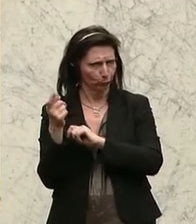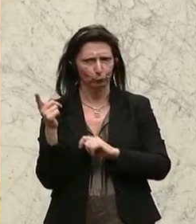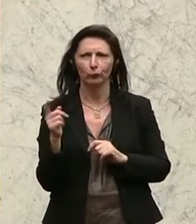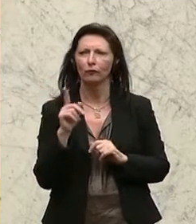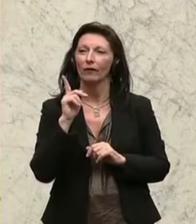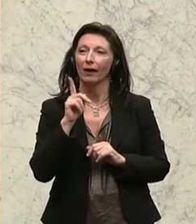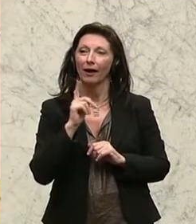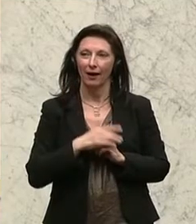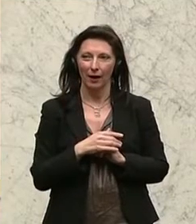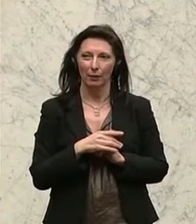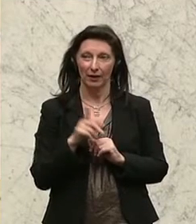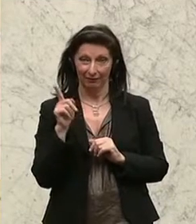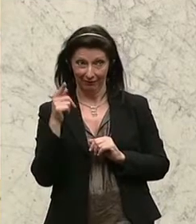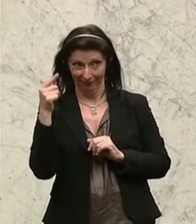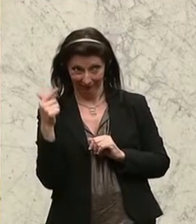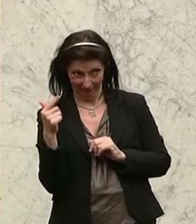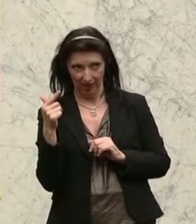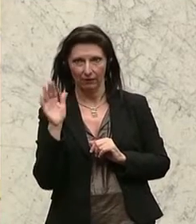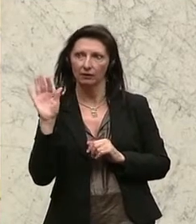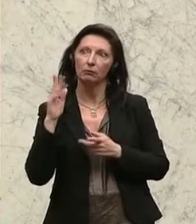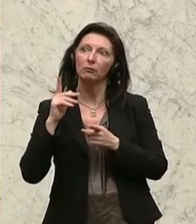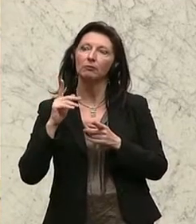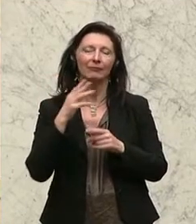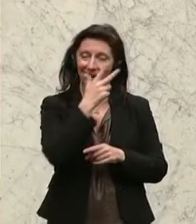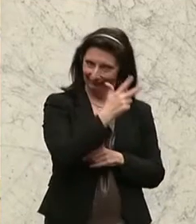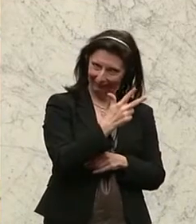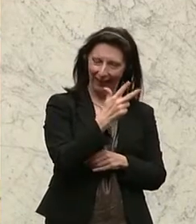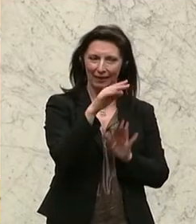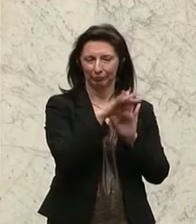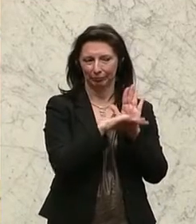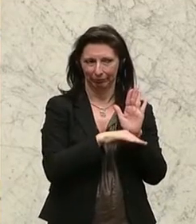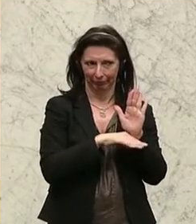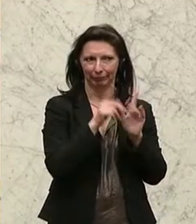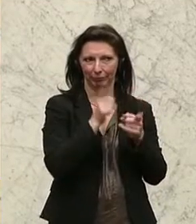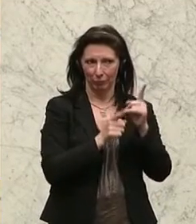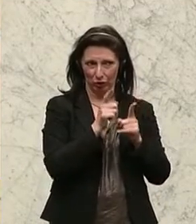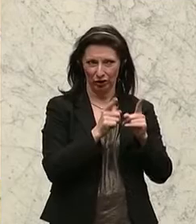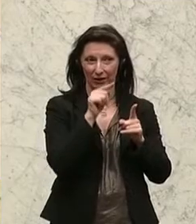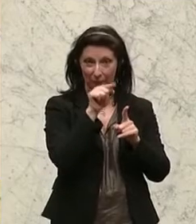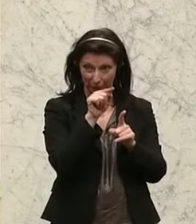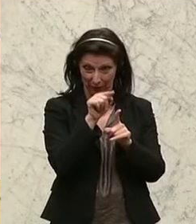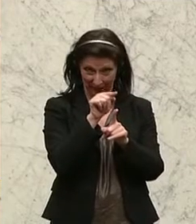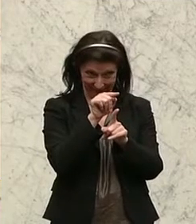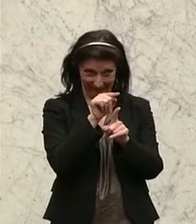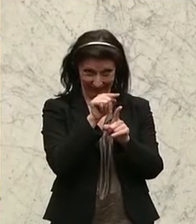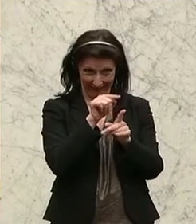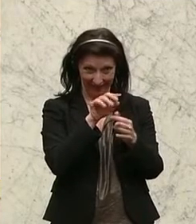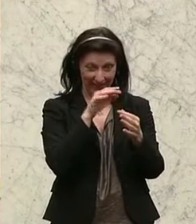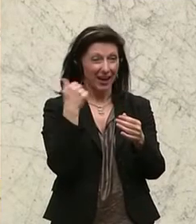die Bestimmung der Dienstbestimmung 3 zielt noch auf die nicht veränderte